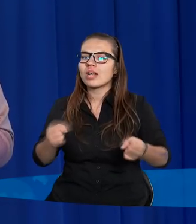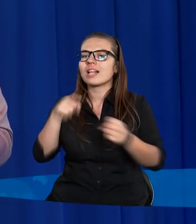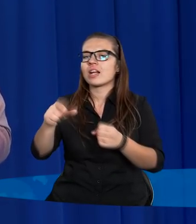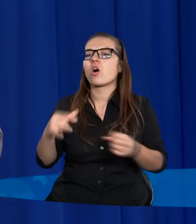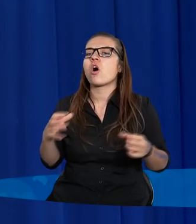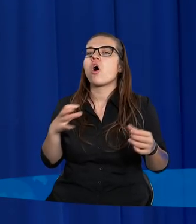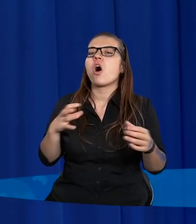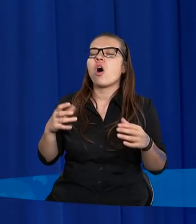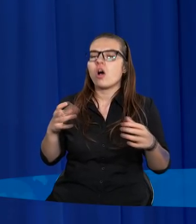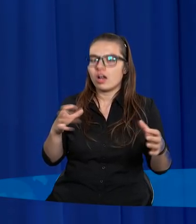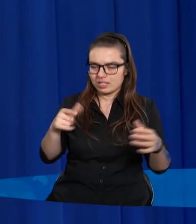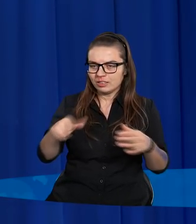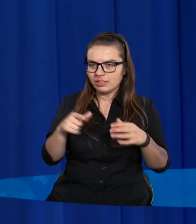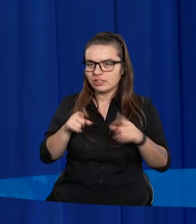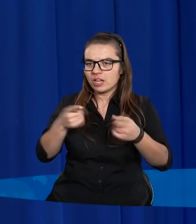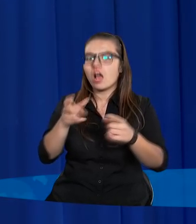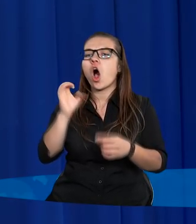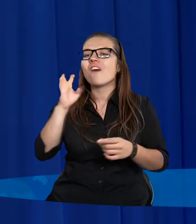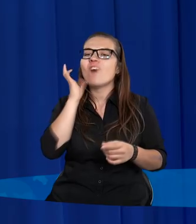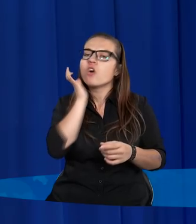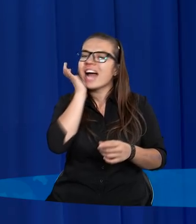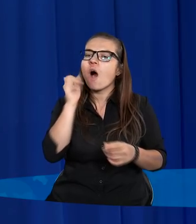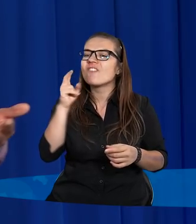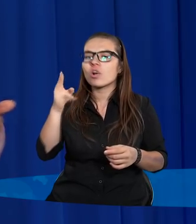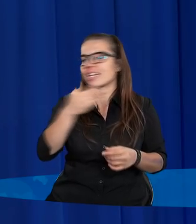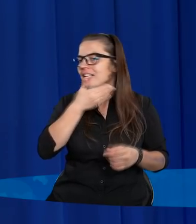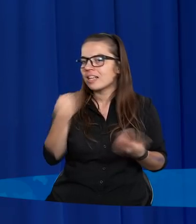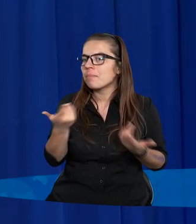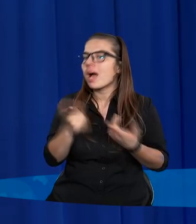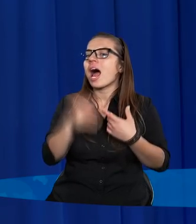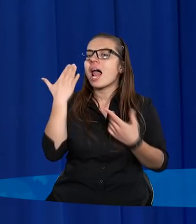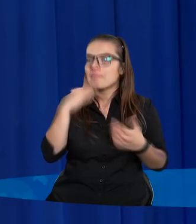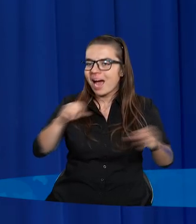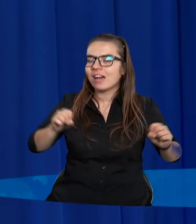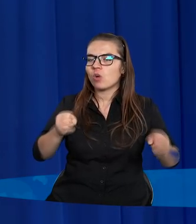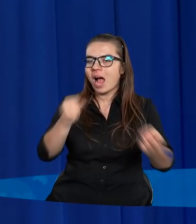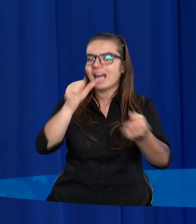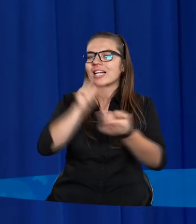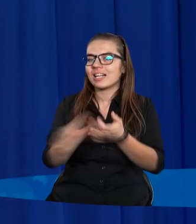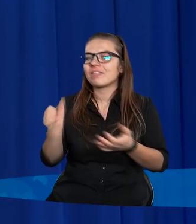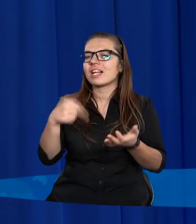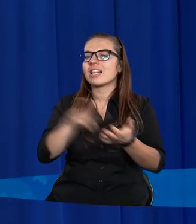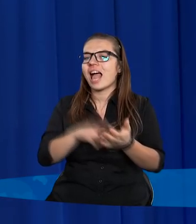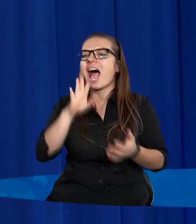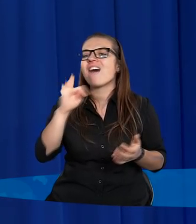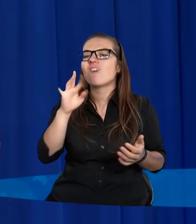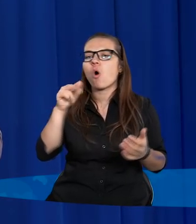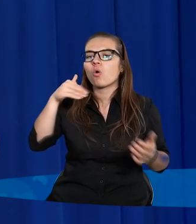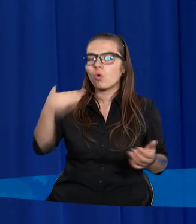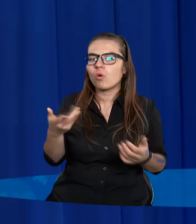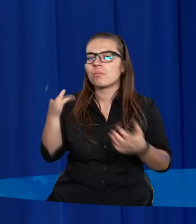spotkania nie ma z nami Wojtka Orzechowskiego, ale jest bardzo aktywny na forum